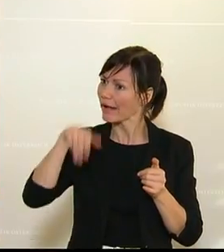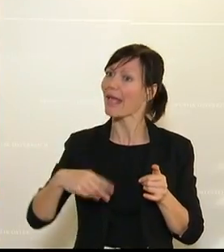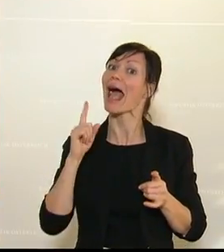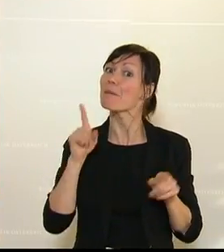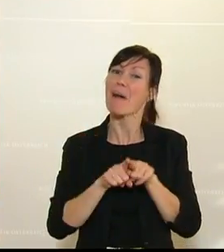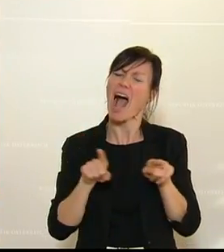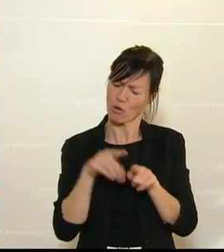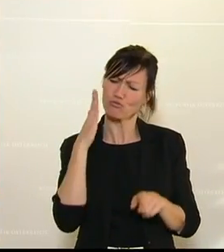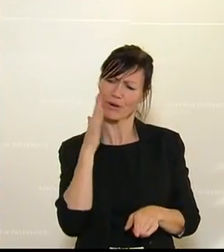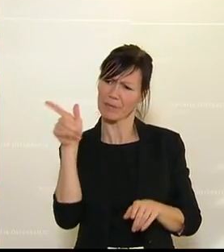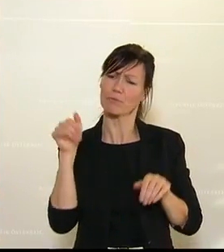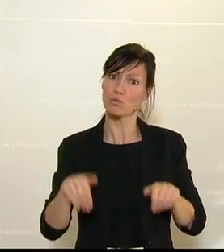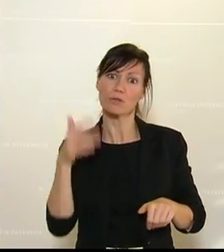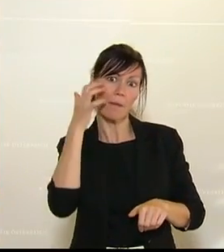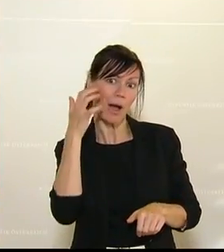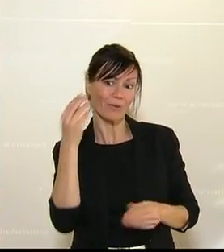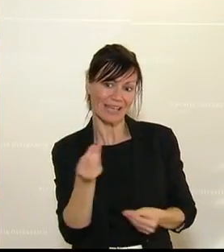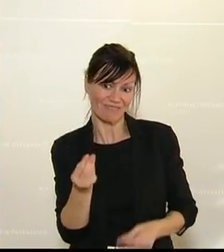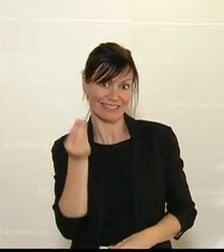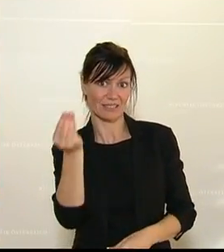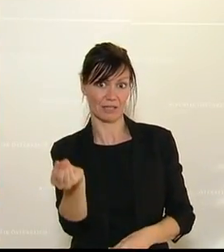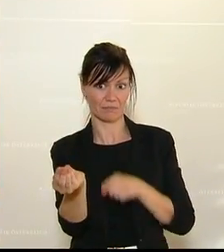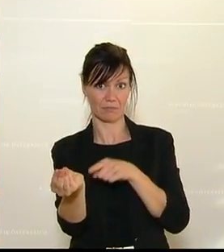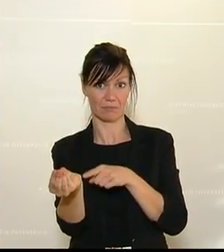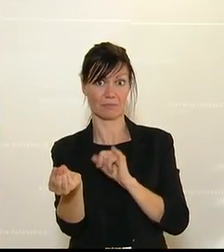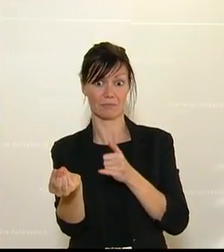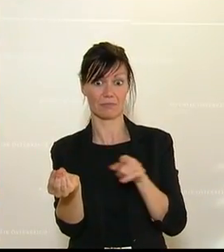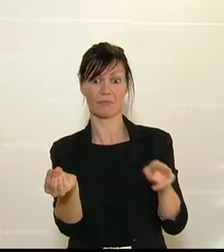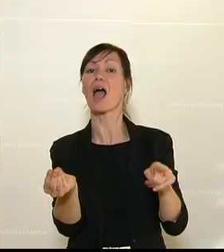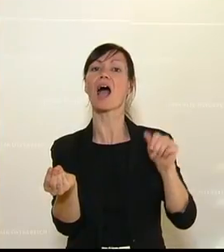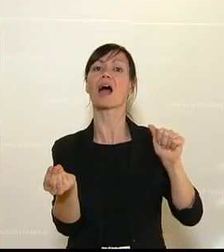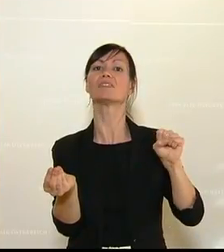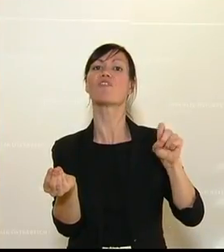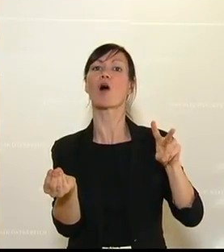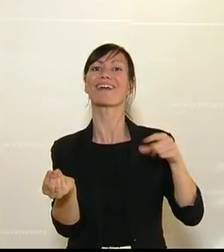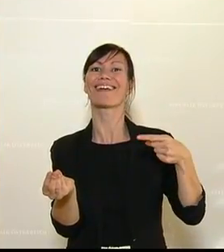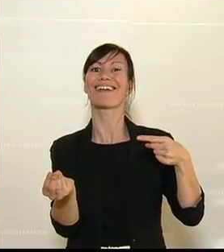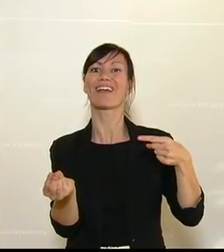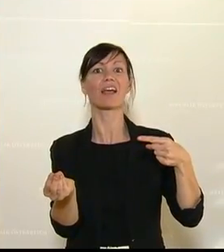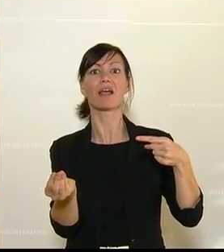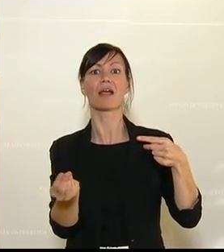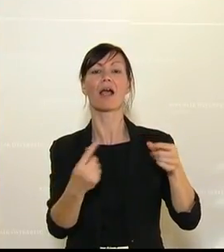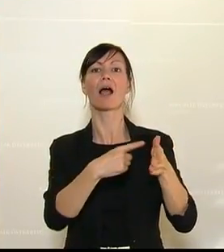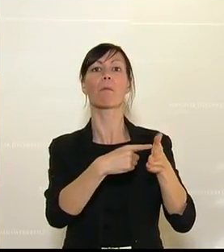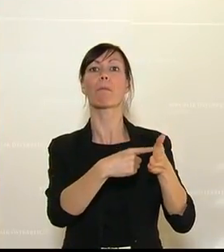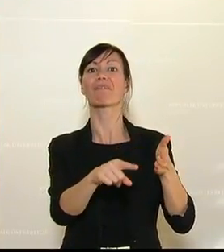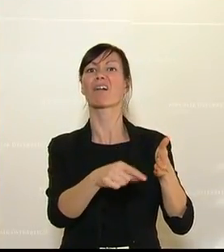man die einen was gibt, nämlich die Bauern, während man bei den anderen, nämlich bei der SVG, leidisch nicht und dort,